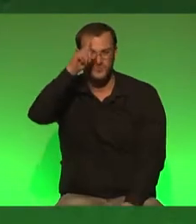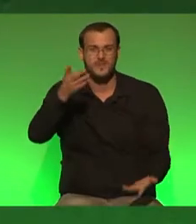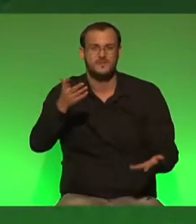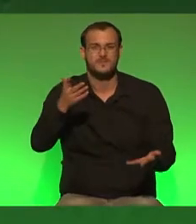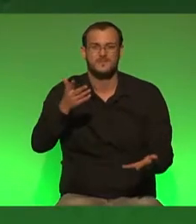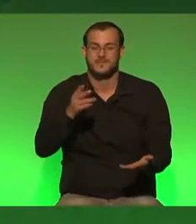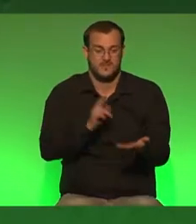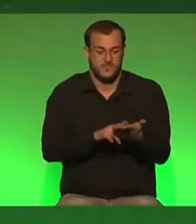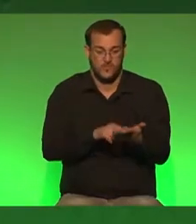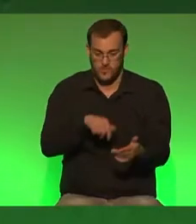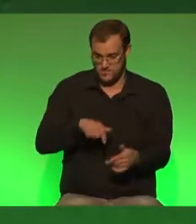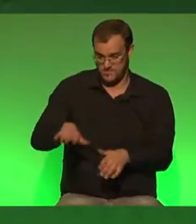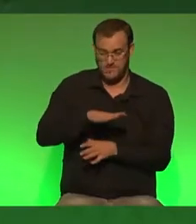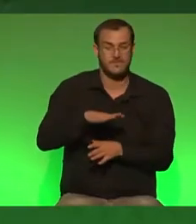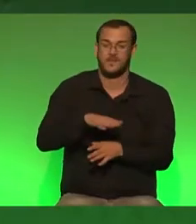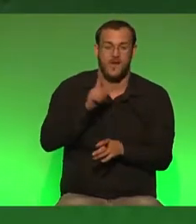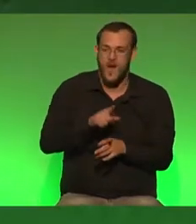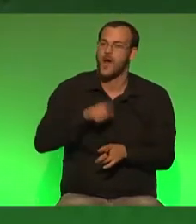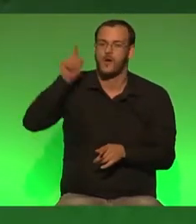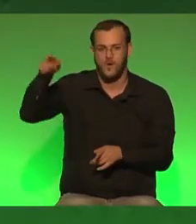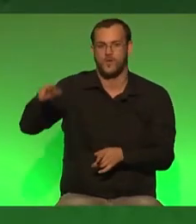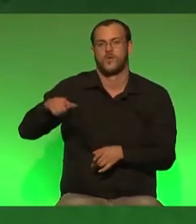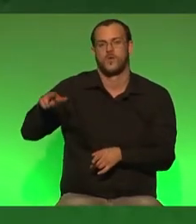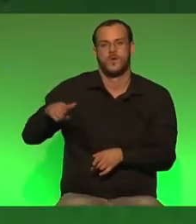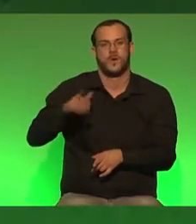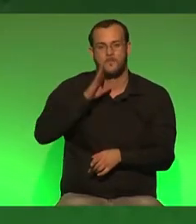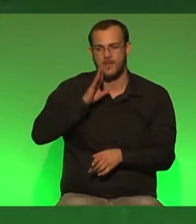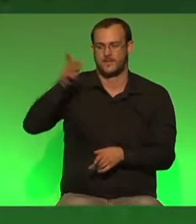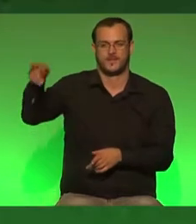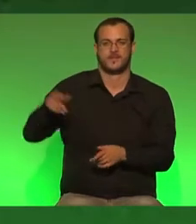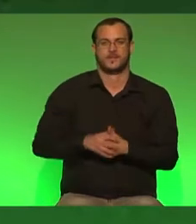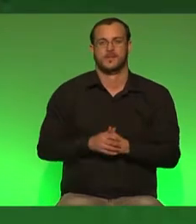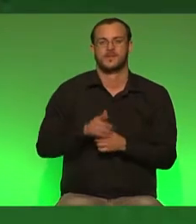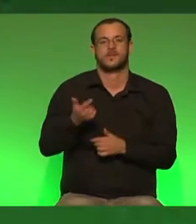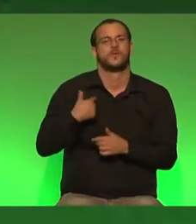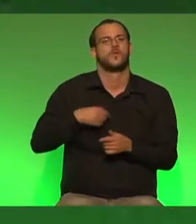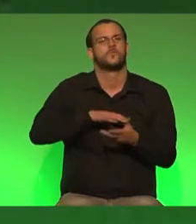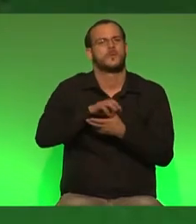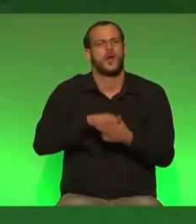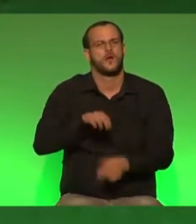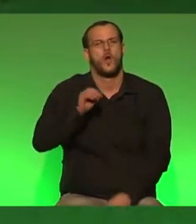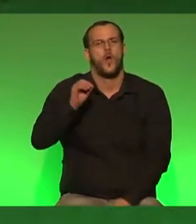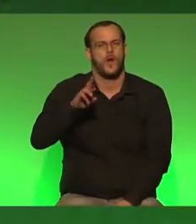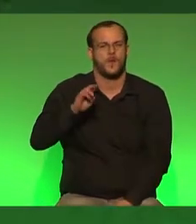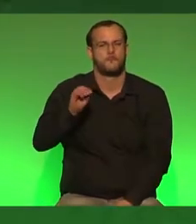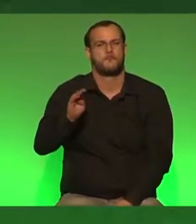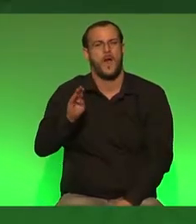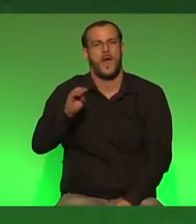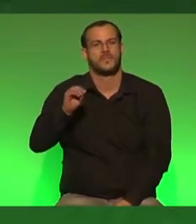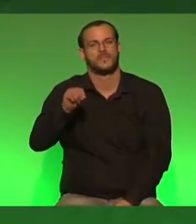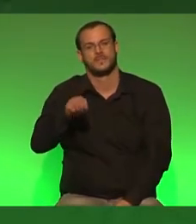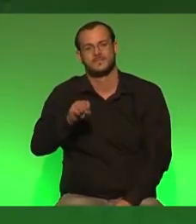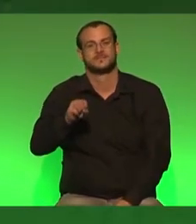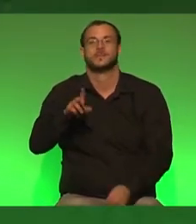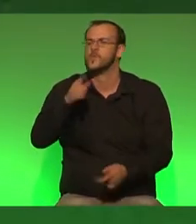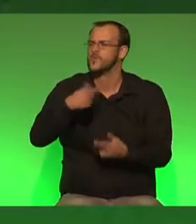die gilt nicht nur hier, die gilt auch in Brüssel. Denn der Umgang mit den Orbans und seinen Freunden, denjenigen, die